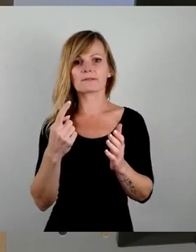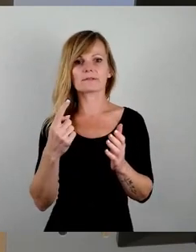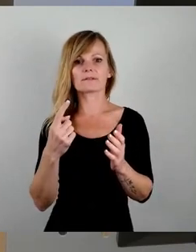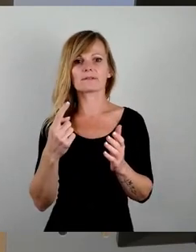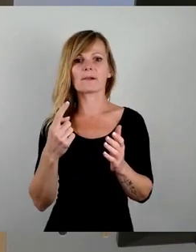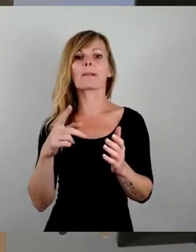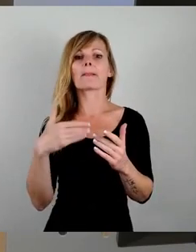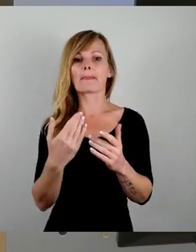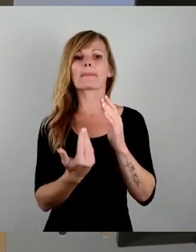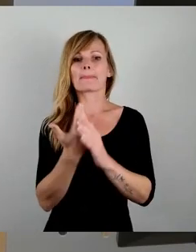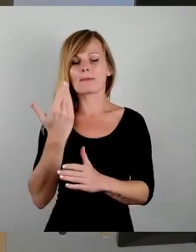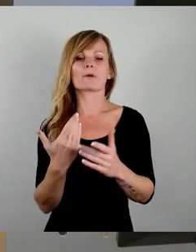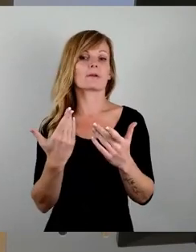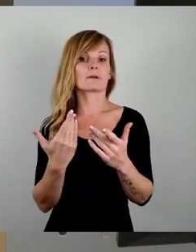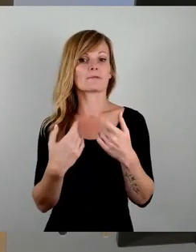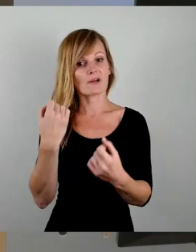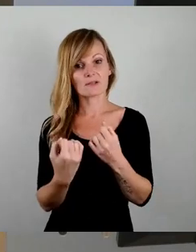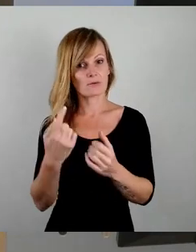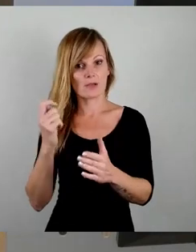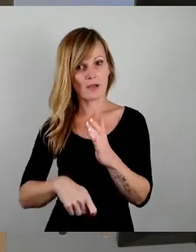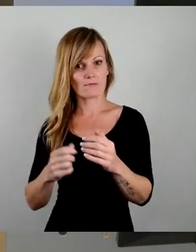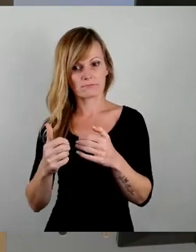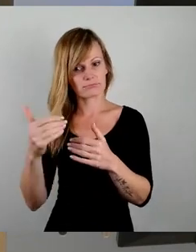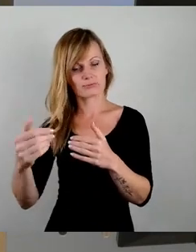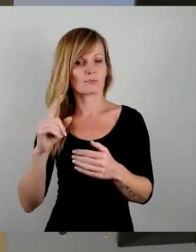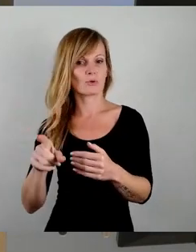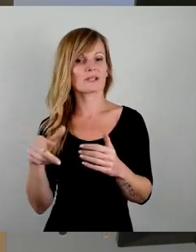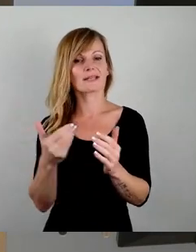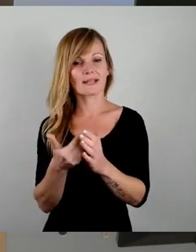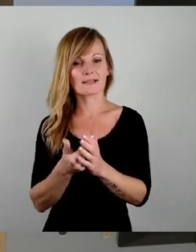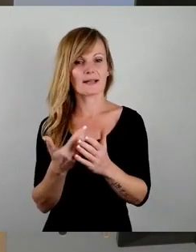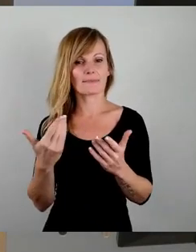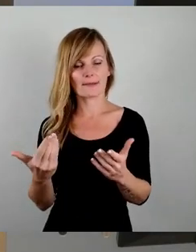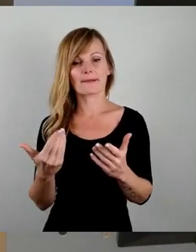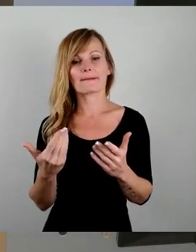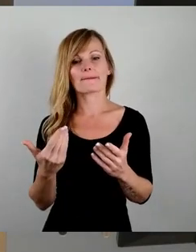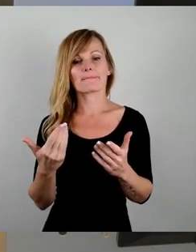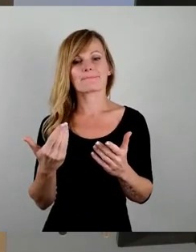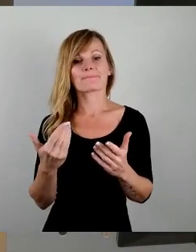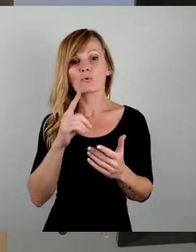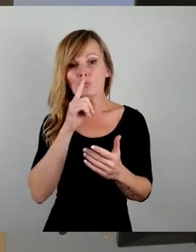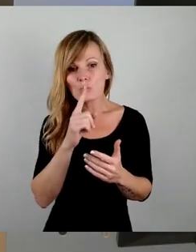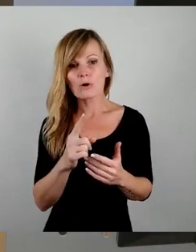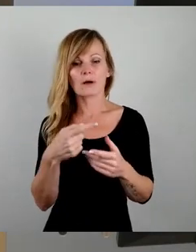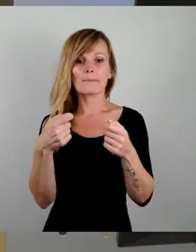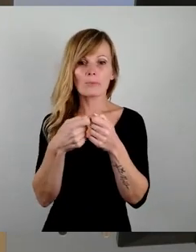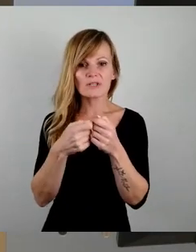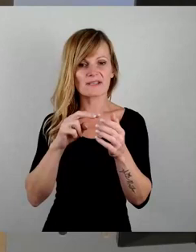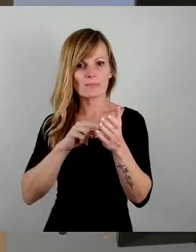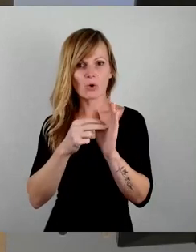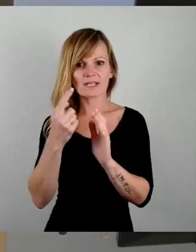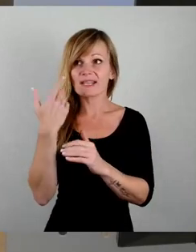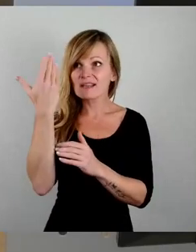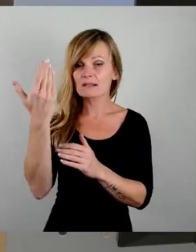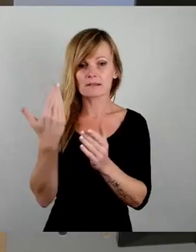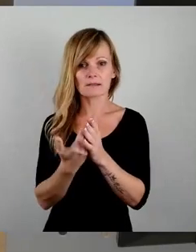neue Fahrzeuge. Es ist also mitnichten nur die Bundespolitik, wie hier auch gerne so getan wird,